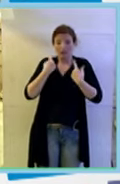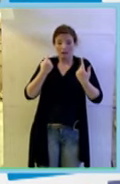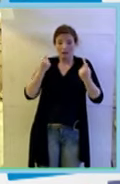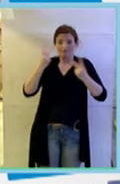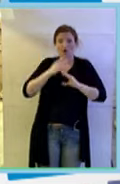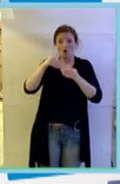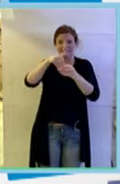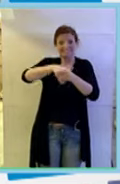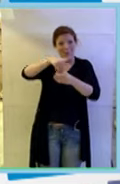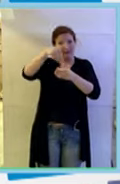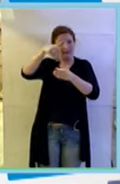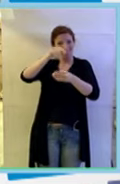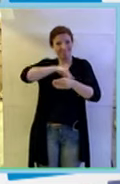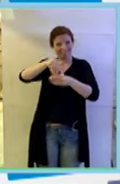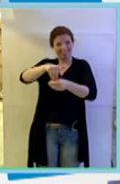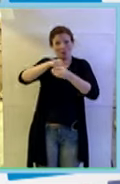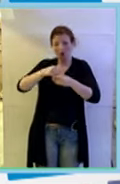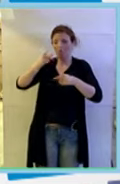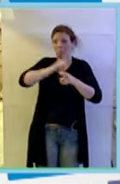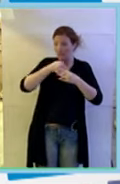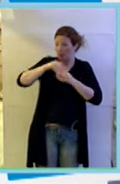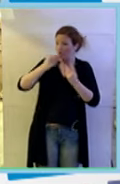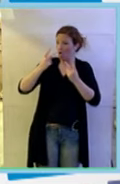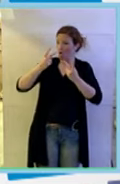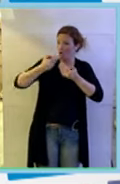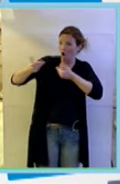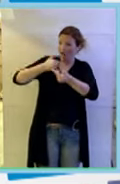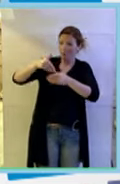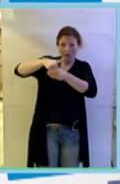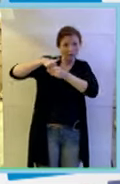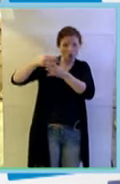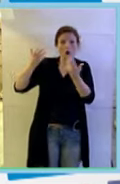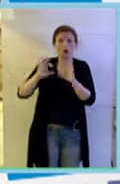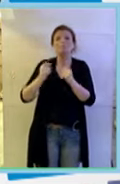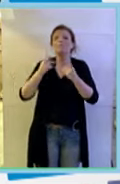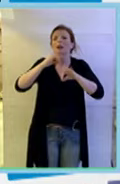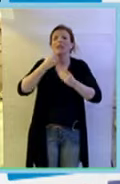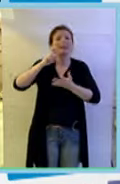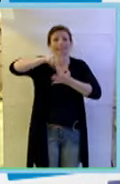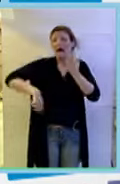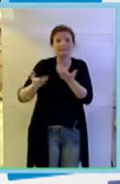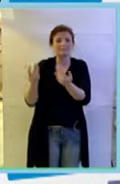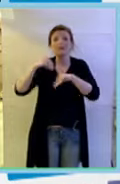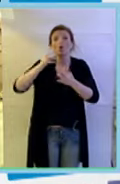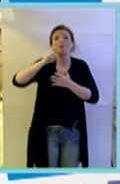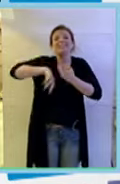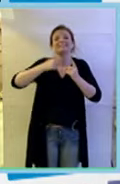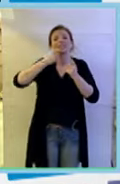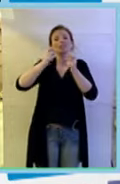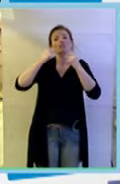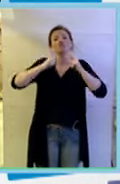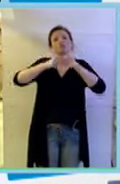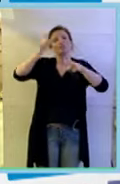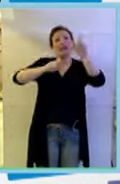il mio stipendio lo stipendio dei miei collaboratori arriva dai le vostre tasse e dalle tasse dei cittadini europei perché noi abbiamo